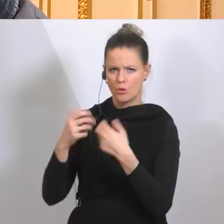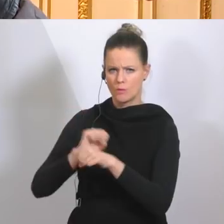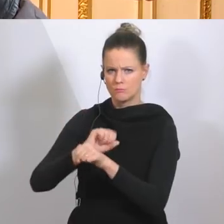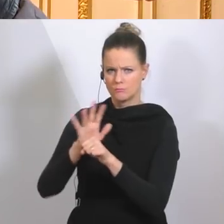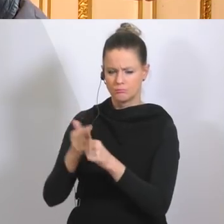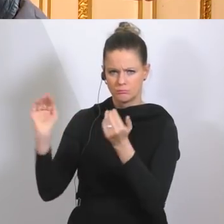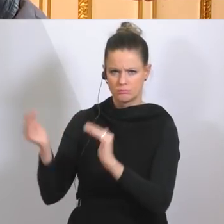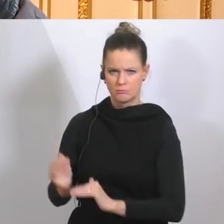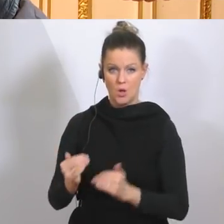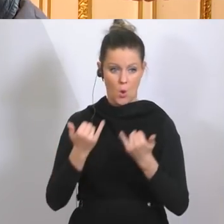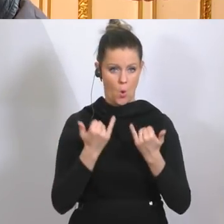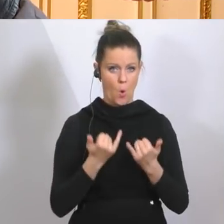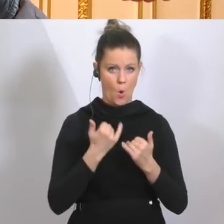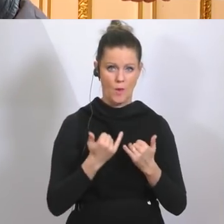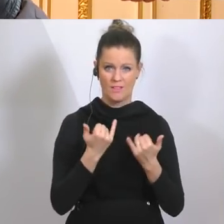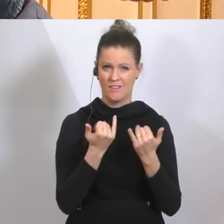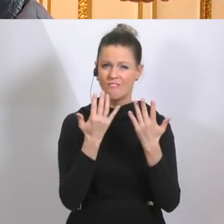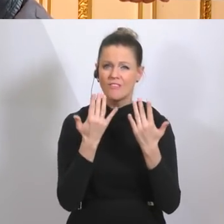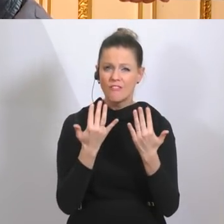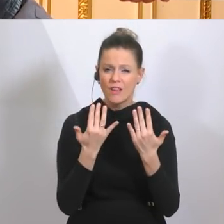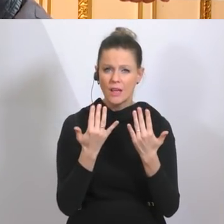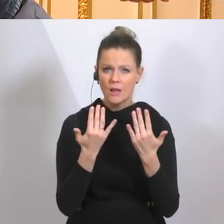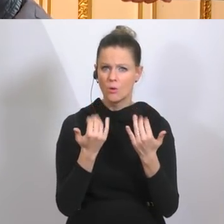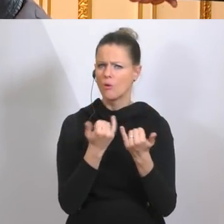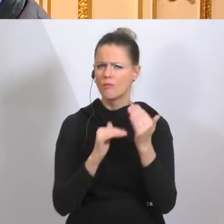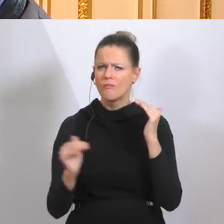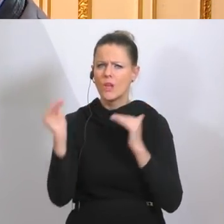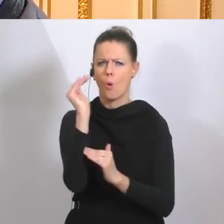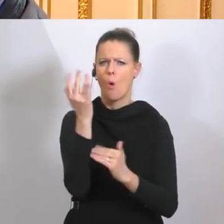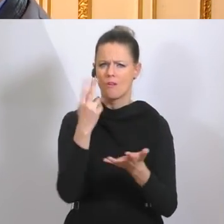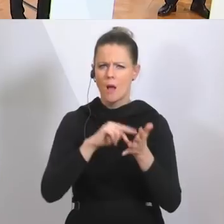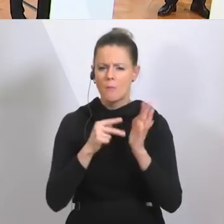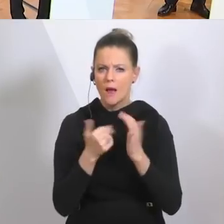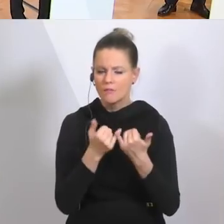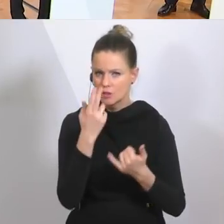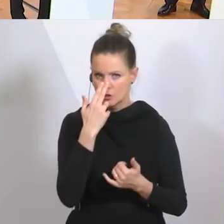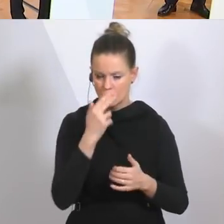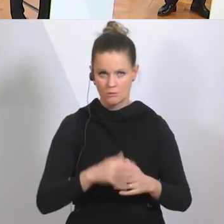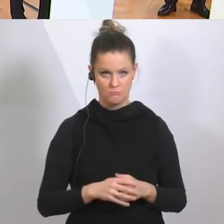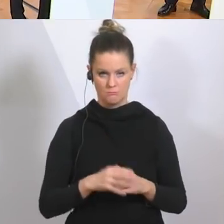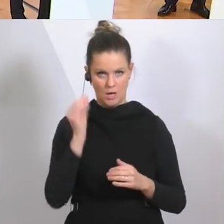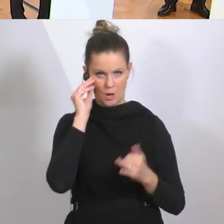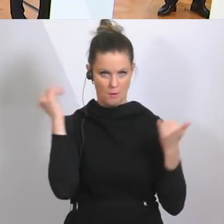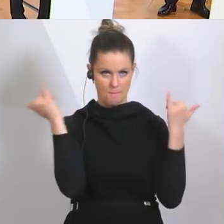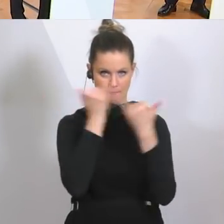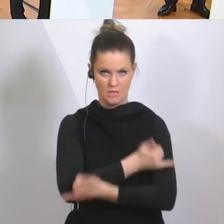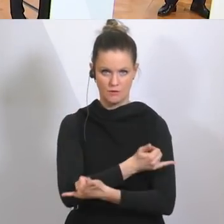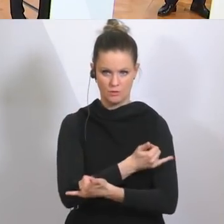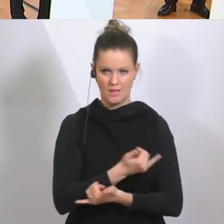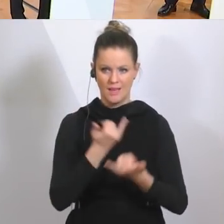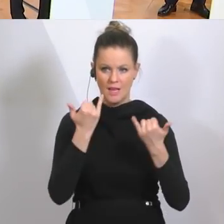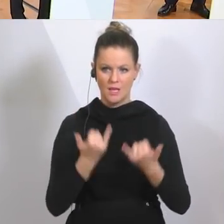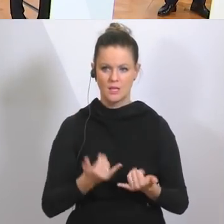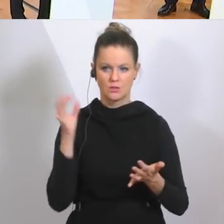hier die tägliche Rate heute und was für ein Niveau ist geplant? Also, da dürfte ein Missverständnis vorliegen. Wir sind derzeit bei